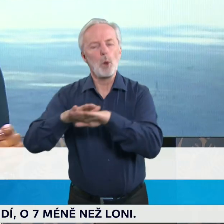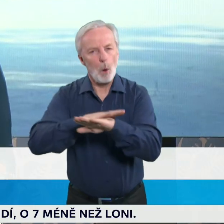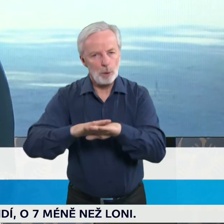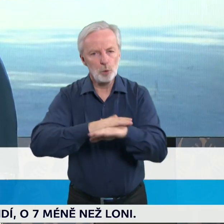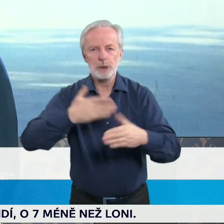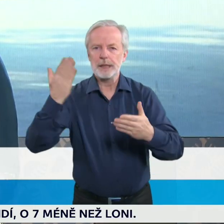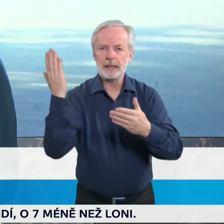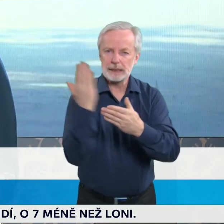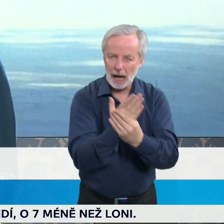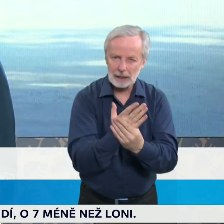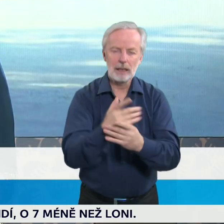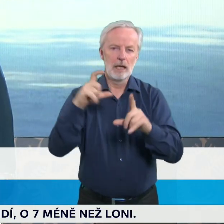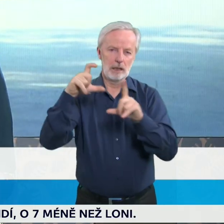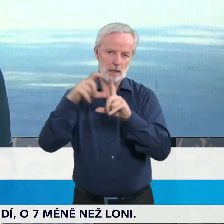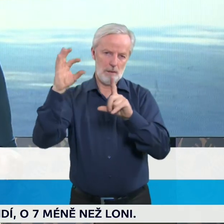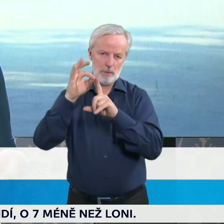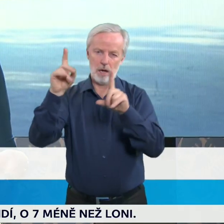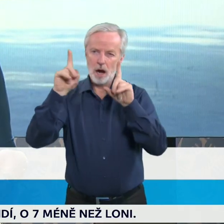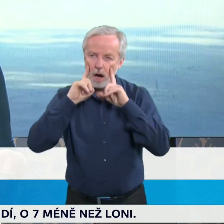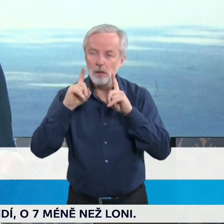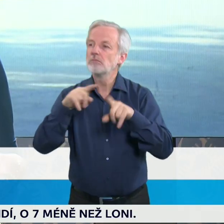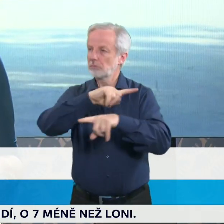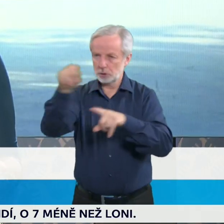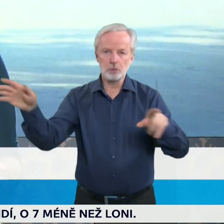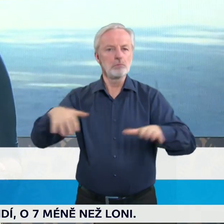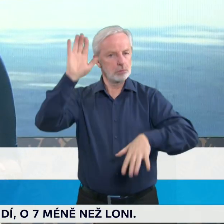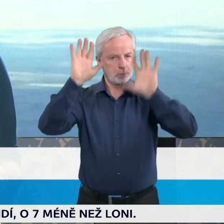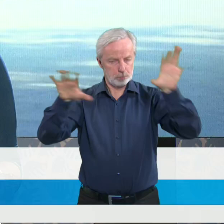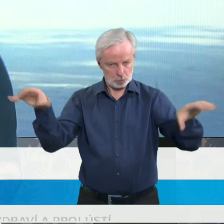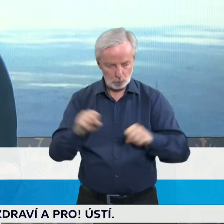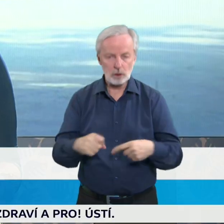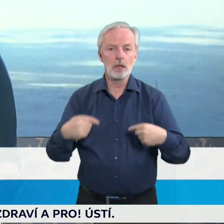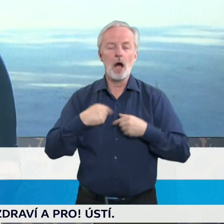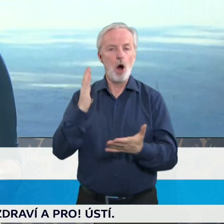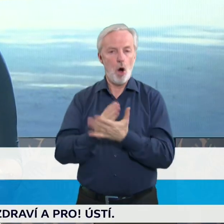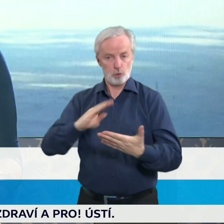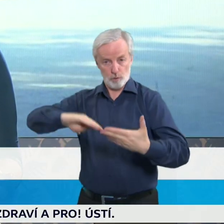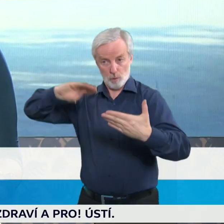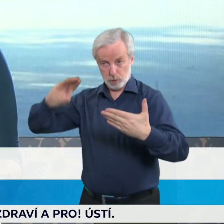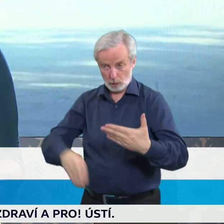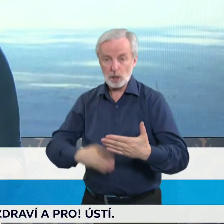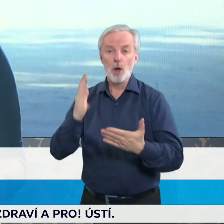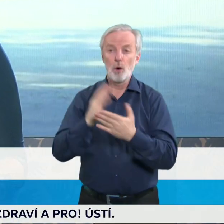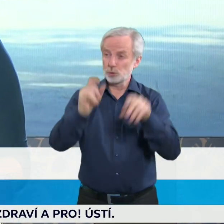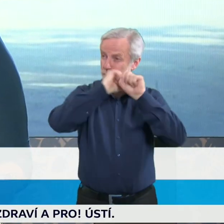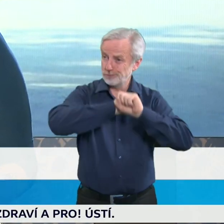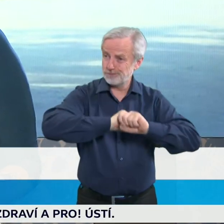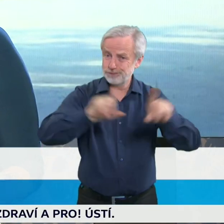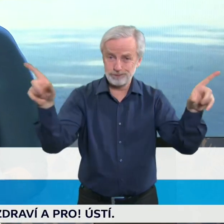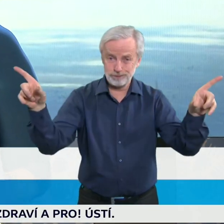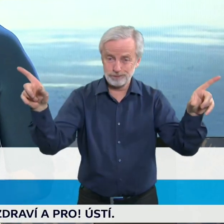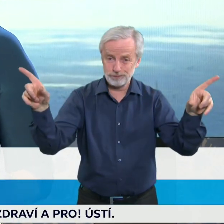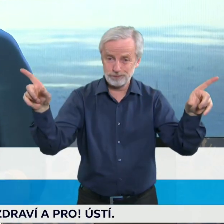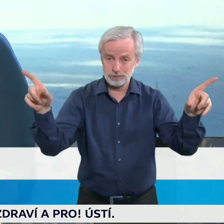bezprostředně po vládě podepsala, takže v tuto chvíli se distribuje. Byť jsem ho dnes